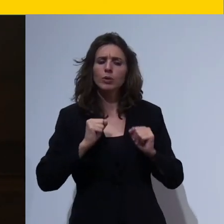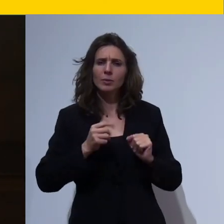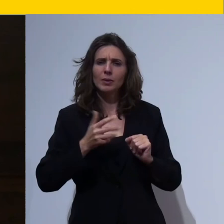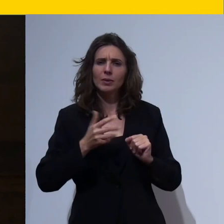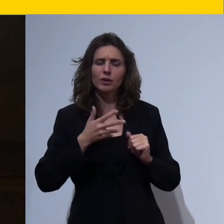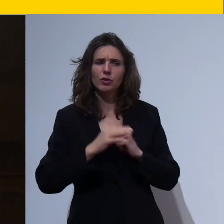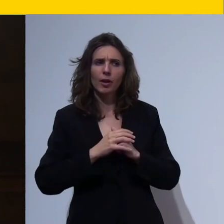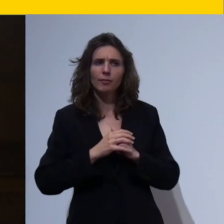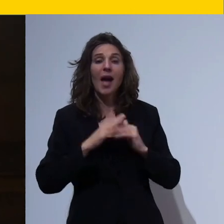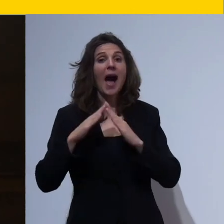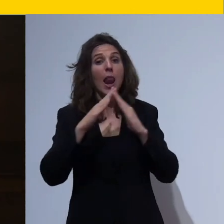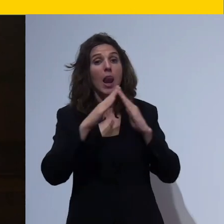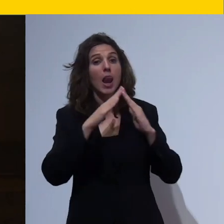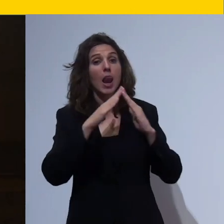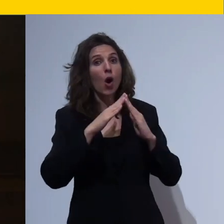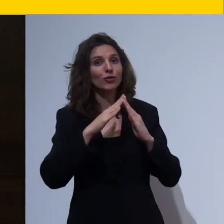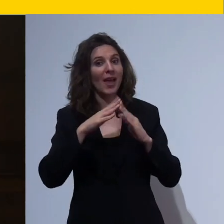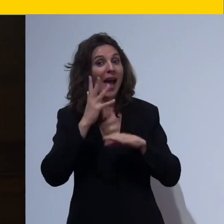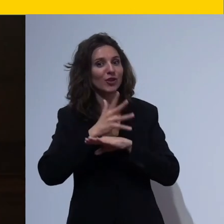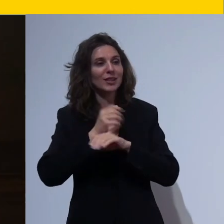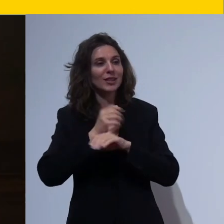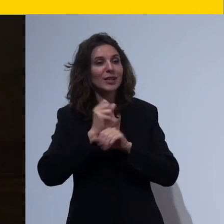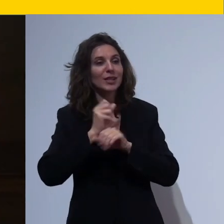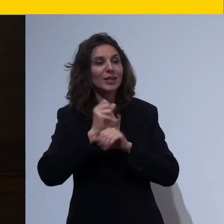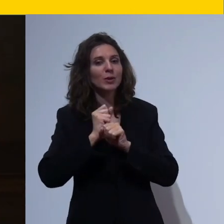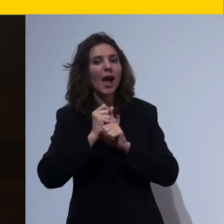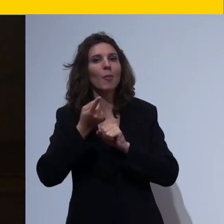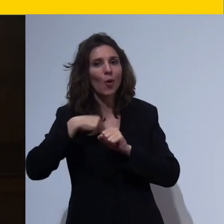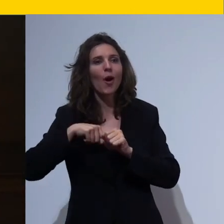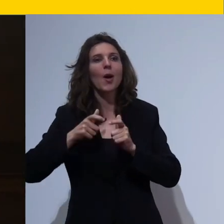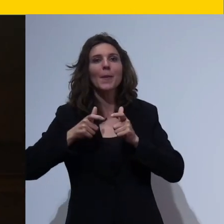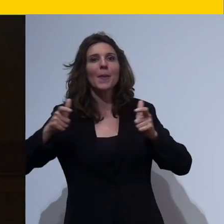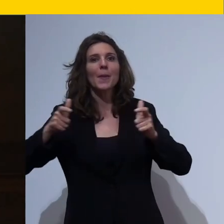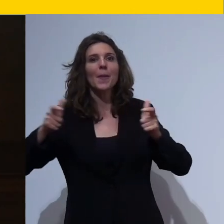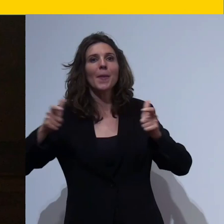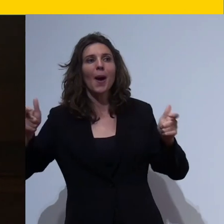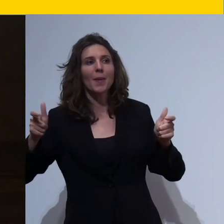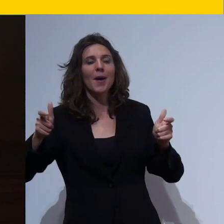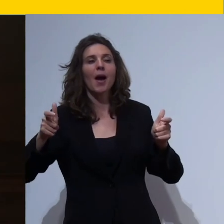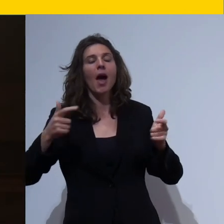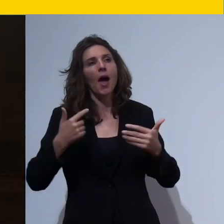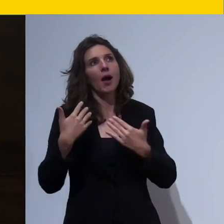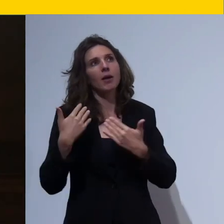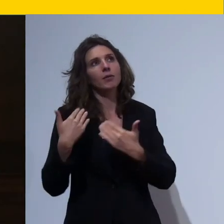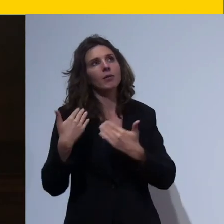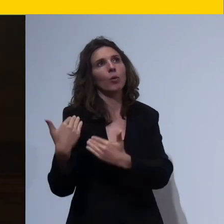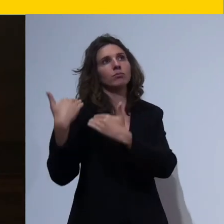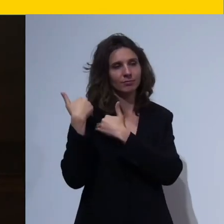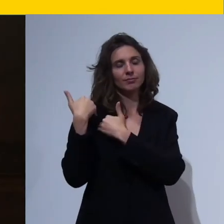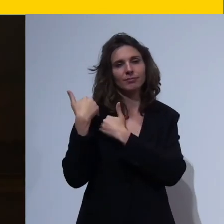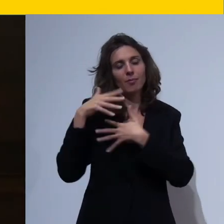numero di alloggi accessibili e penso che questo è un impegno morale etico e civile che